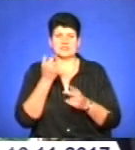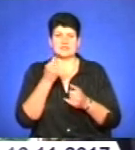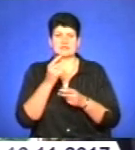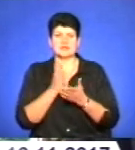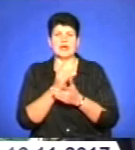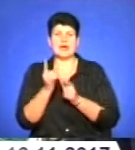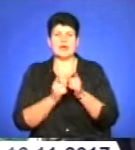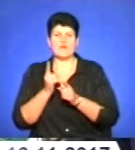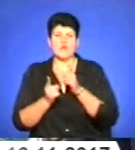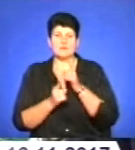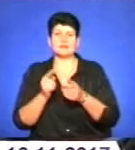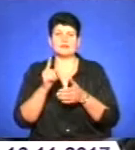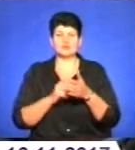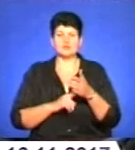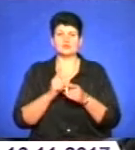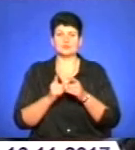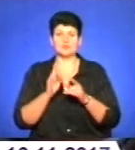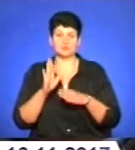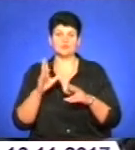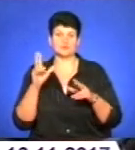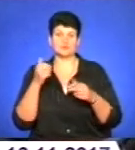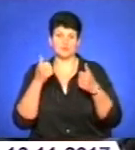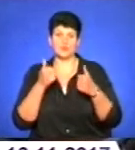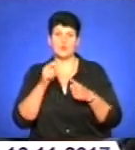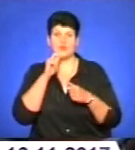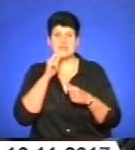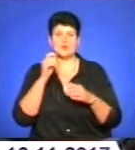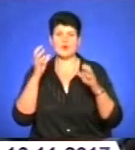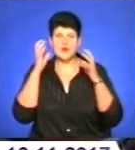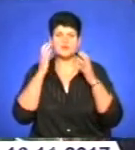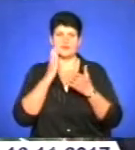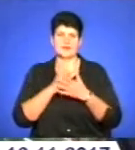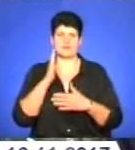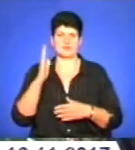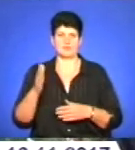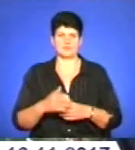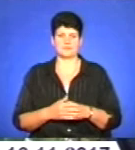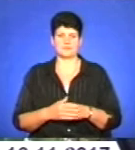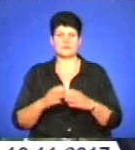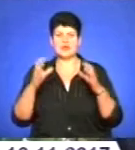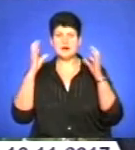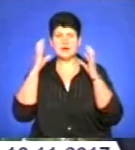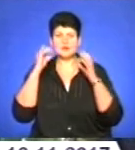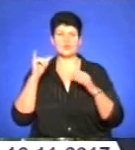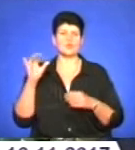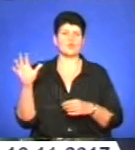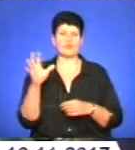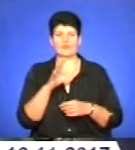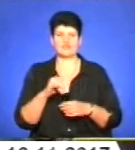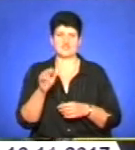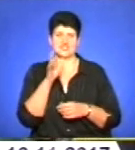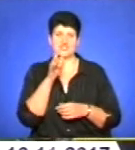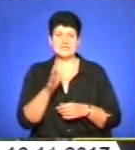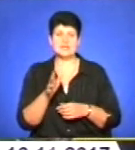мовлення. Однак переконаний, якщо зміни будуть вдалими, українського радіо є майбутнє. Радіо у всі часи, українське радіо,